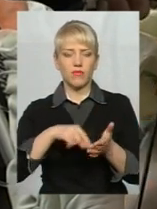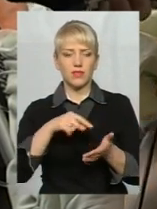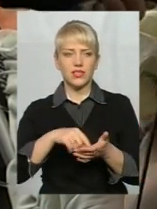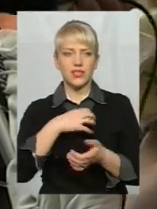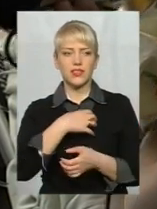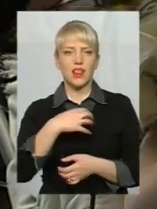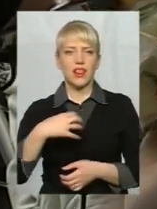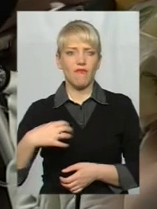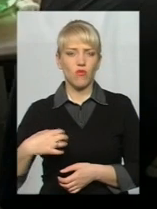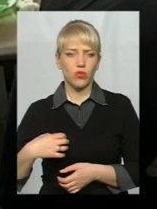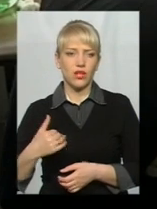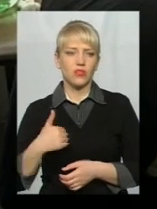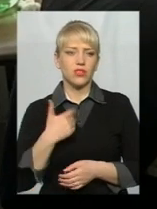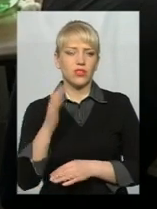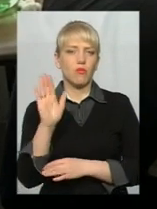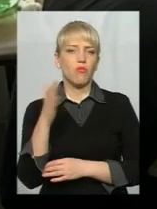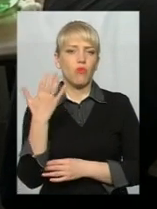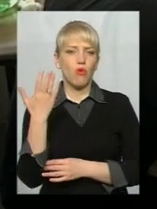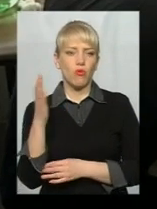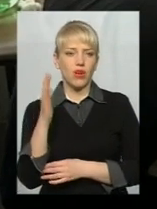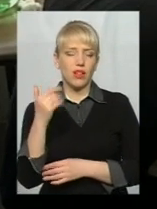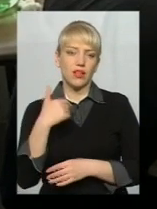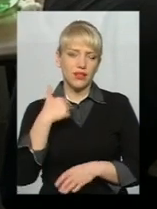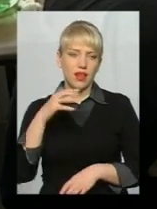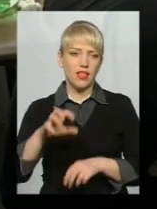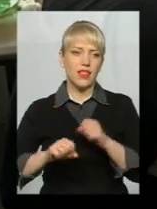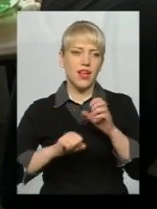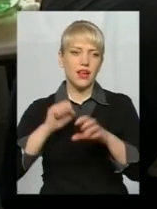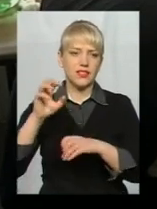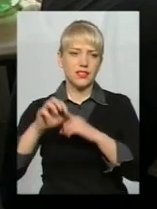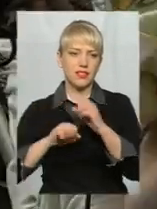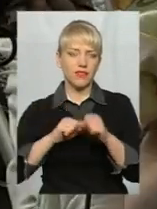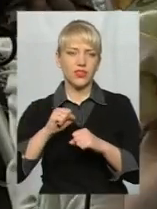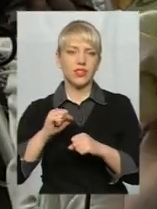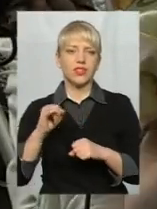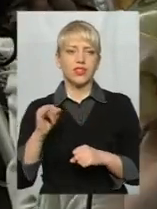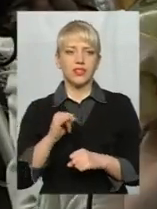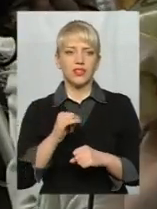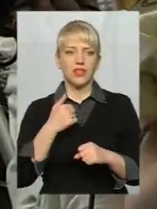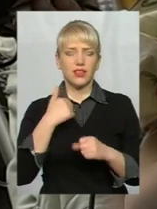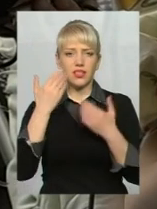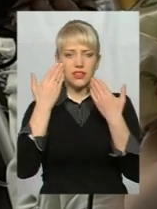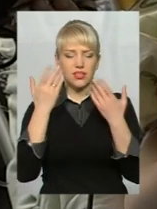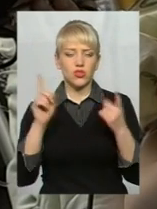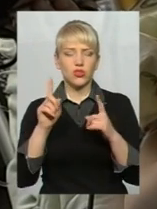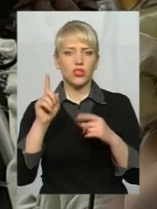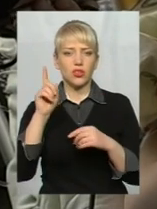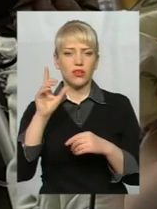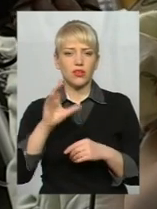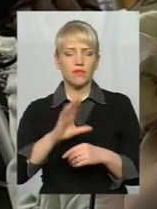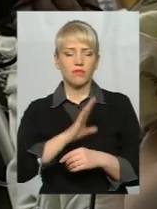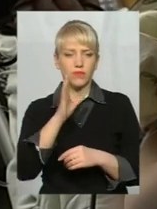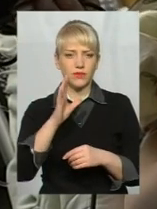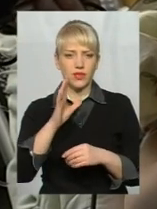Хотіли погуляти. Ну, я лазив, і я не знаю, що тоді сталося, то